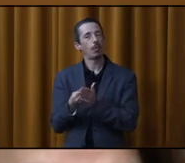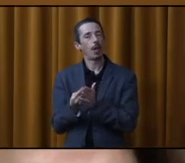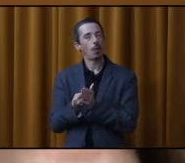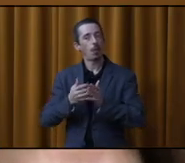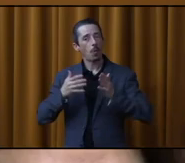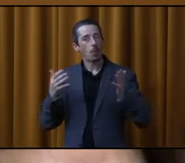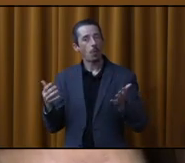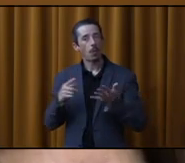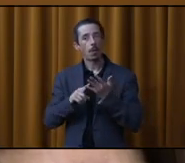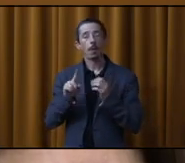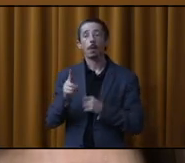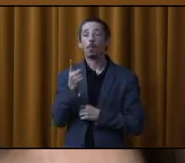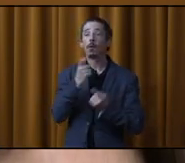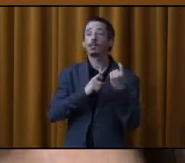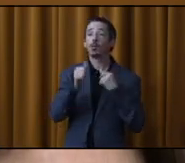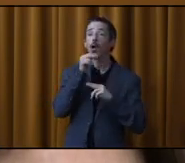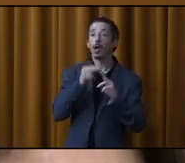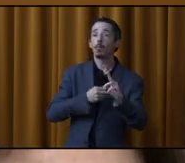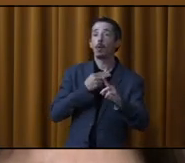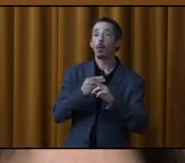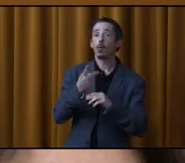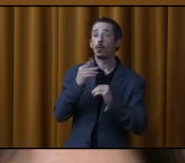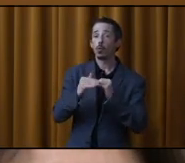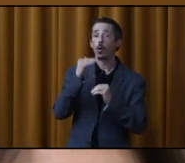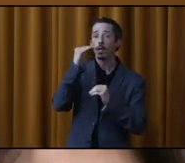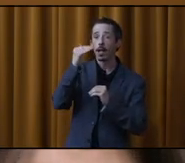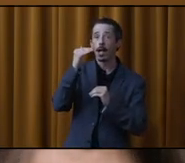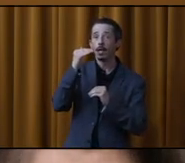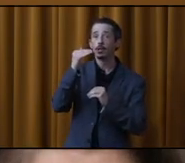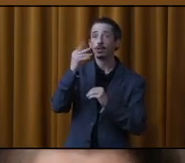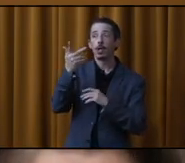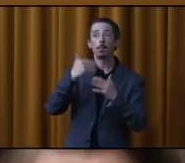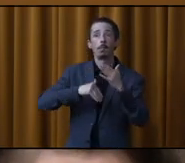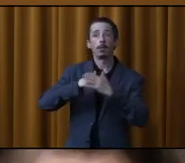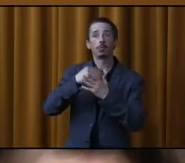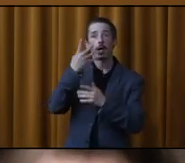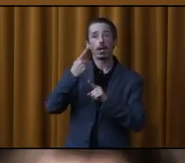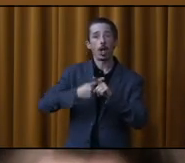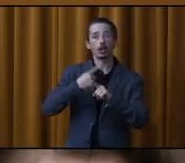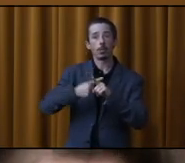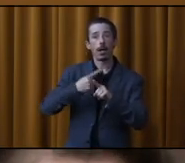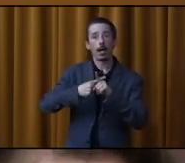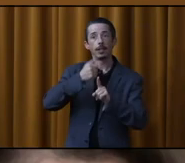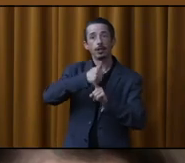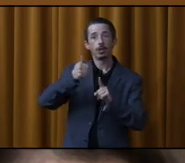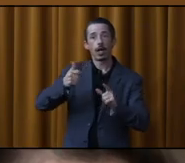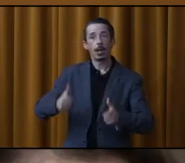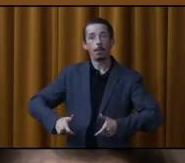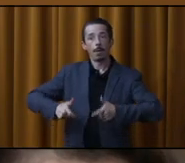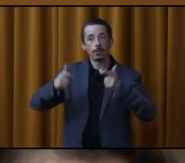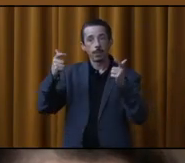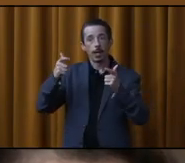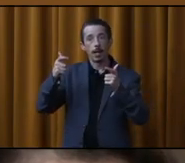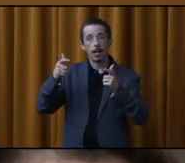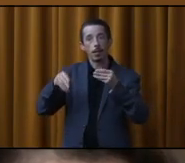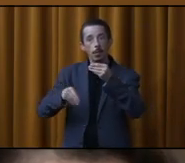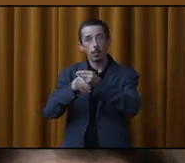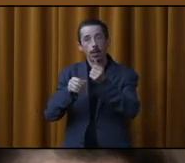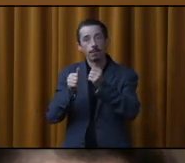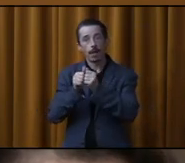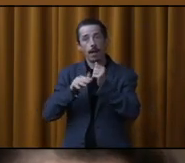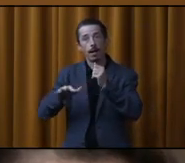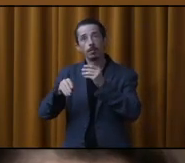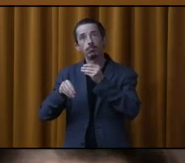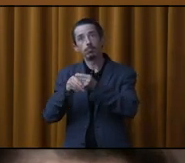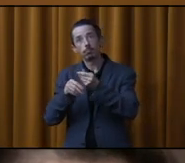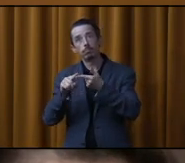Et puis, pour revenir à votre première question, c'est deux étages, et il a un maximum de quatre logements par bâtiment en complémentaire avec la mixité